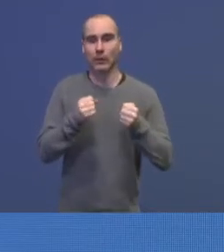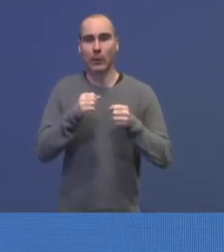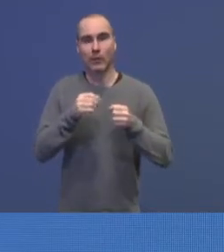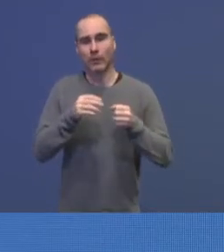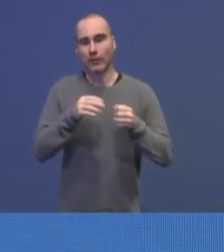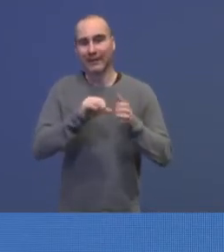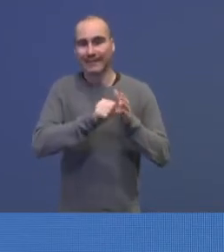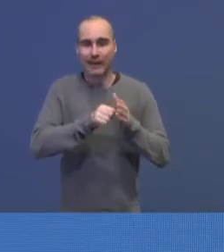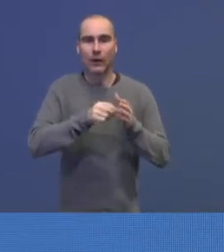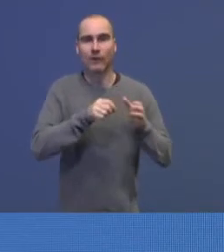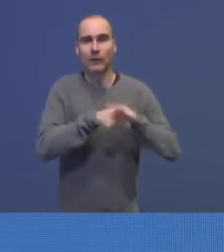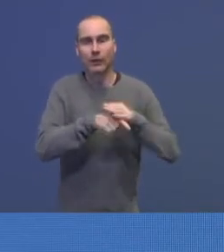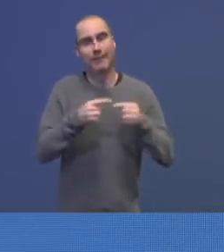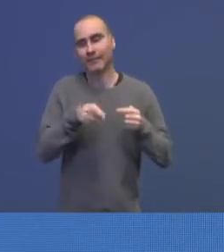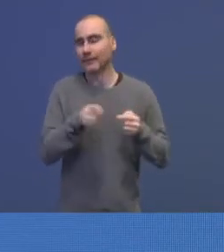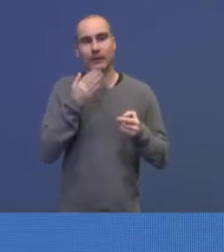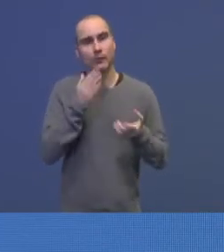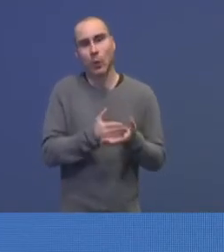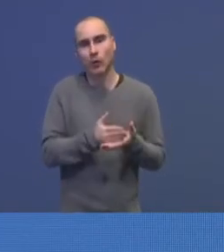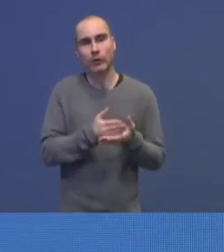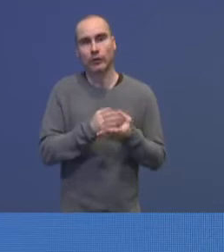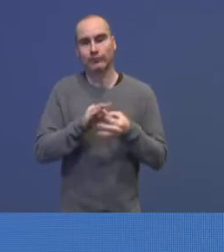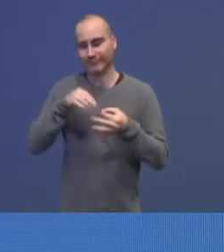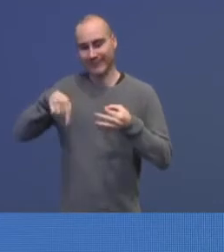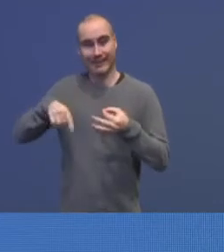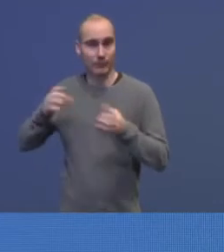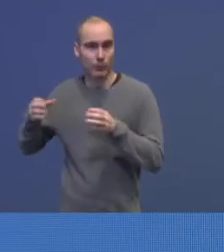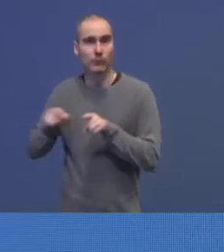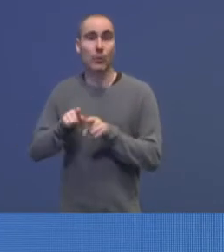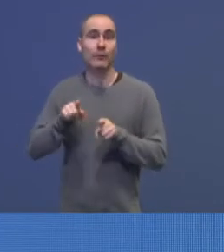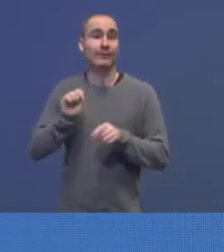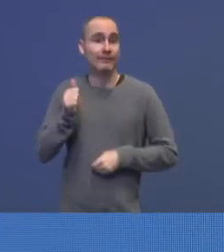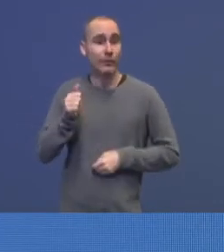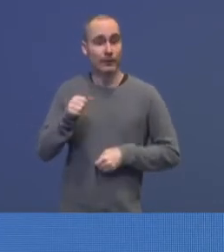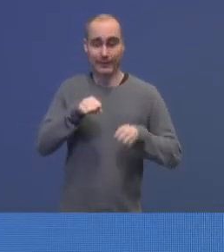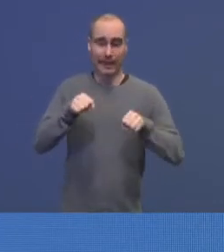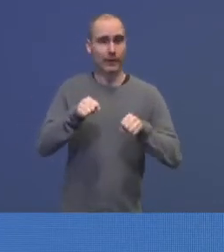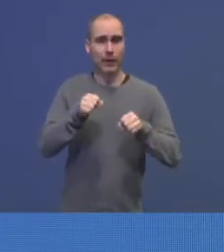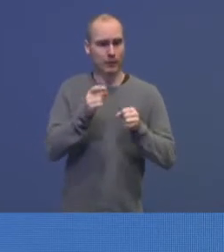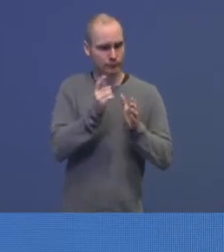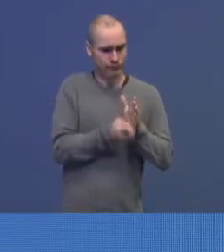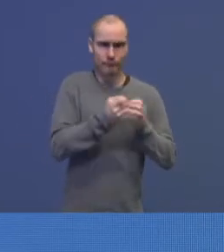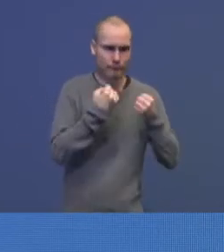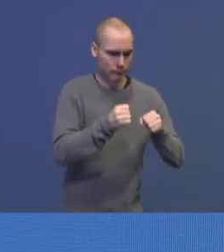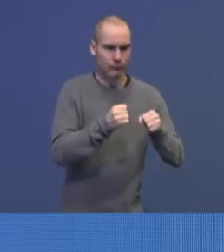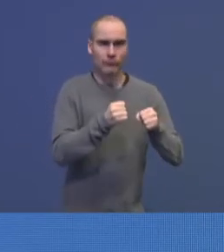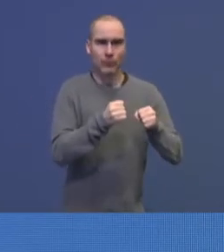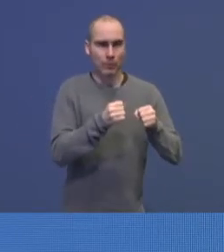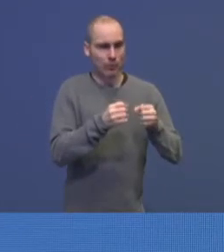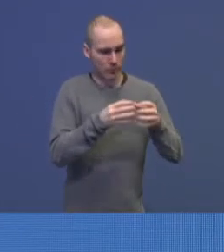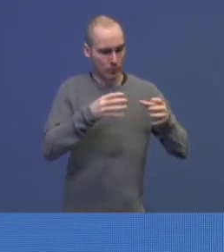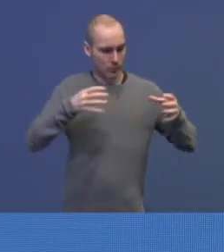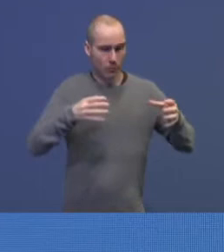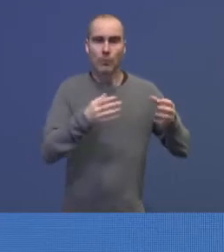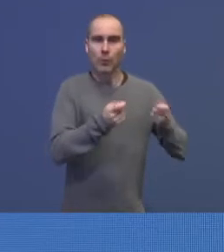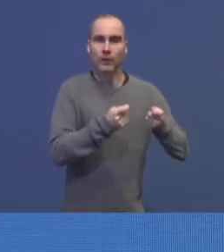det ikke vært nok til å møte denne situasjonen. Og derfor gikk regjeringen i gang med en gang med å få oppskalert mottakskapasiteten,